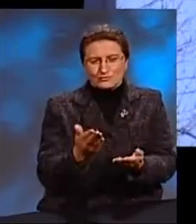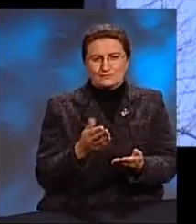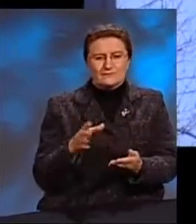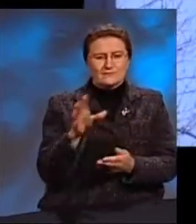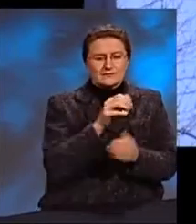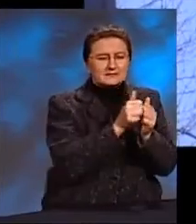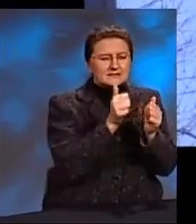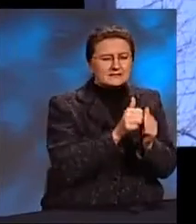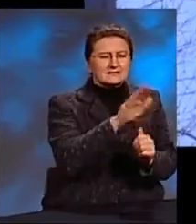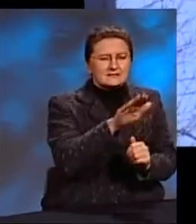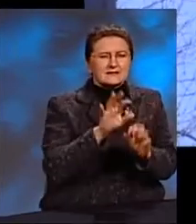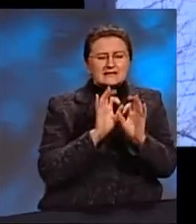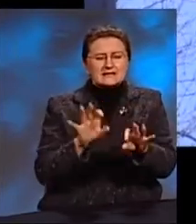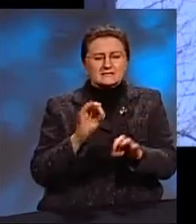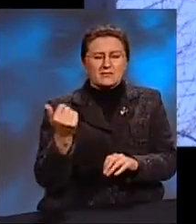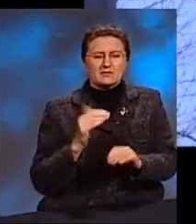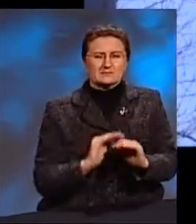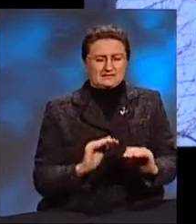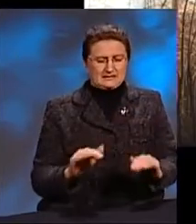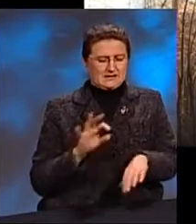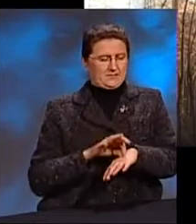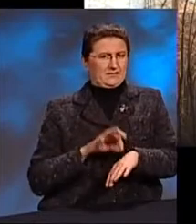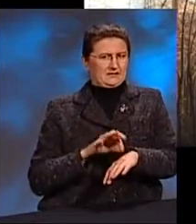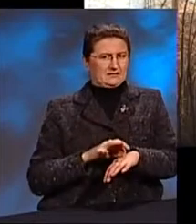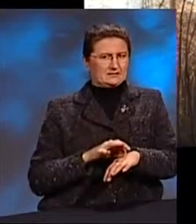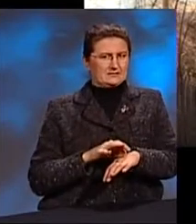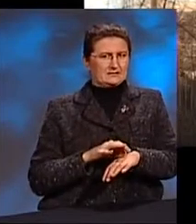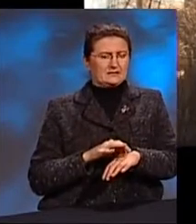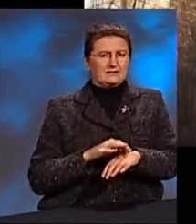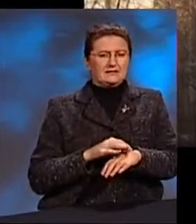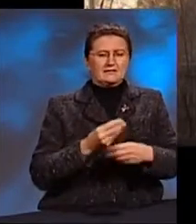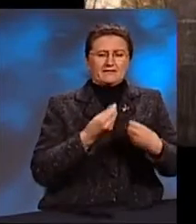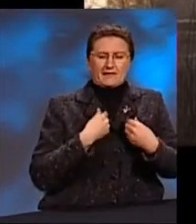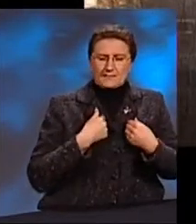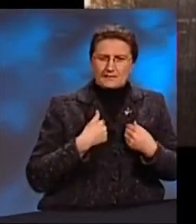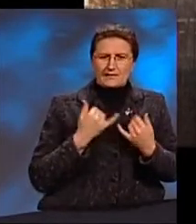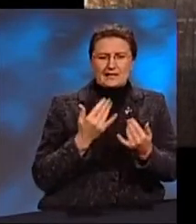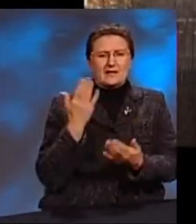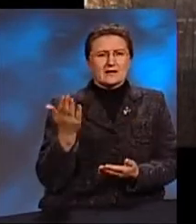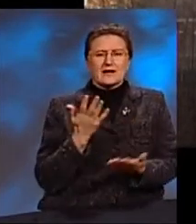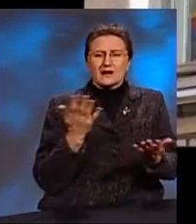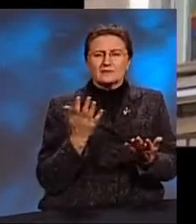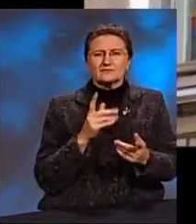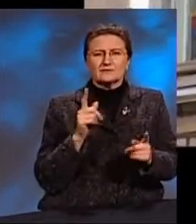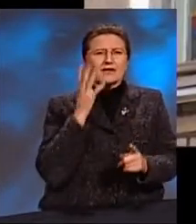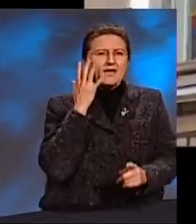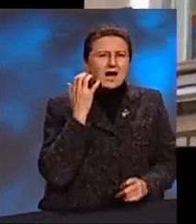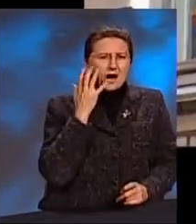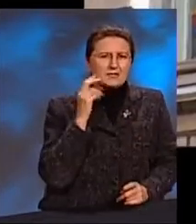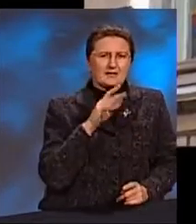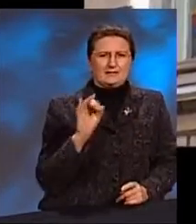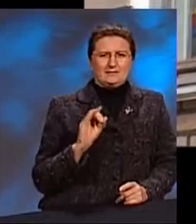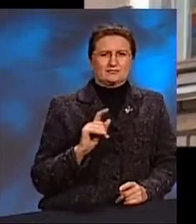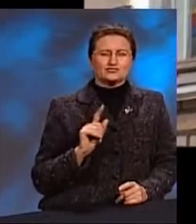соседям своим рассказывала про этих детей. И они посылали со мной для них какие-нибудь яблоки или